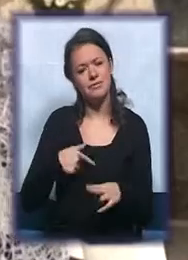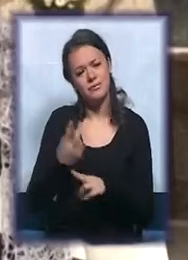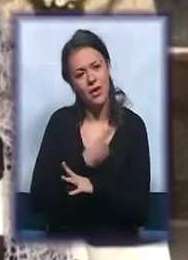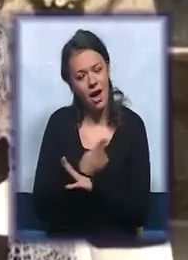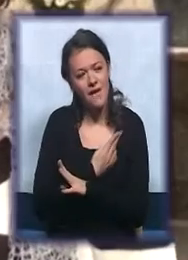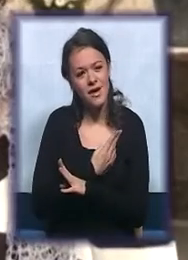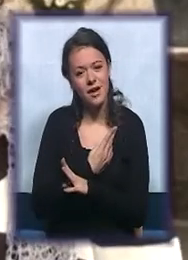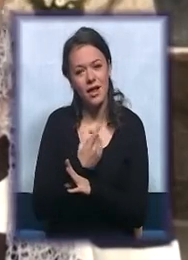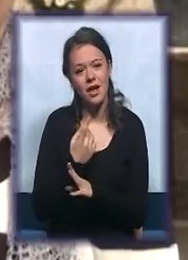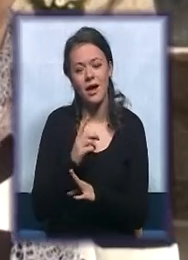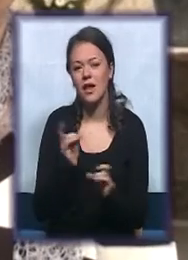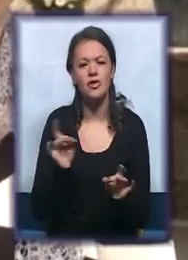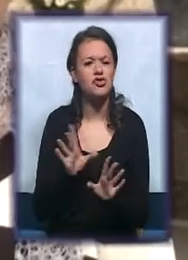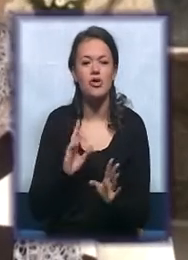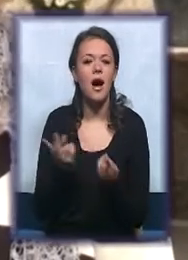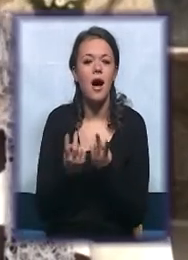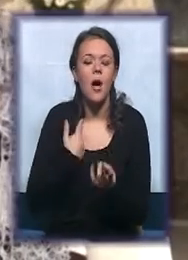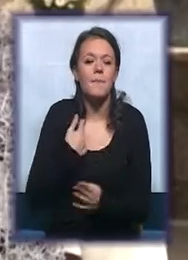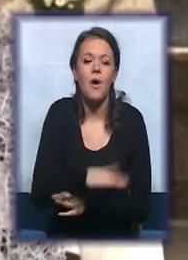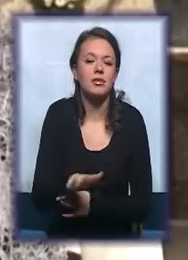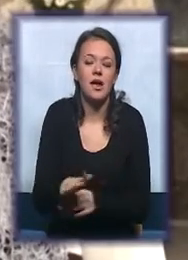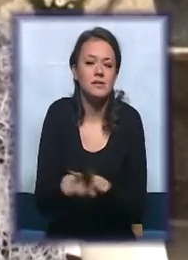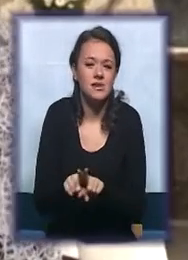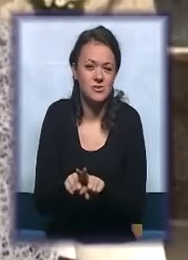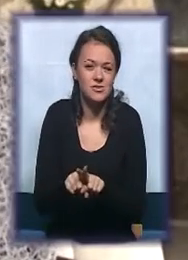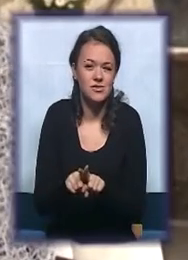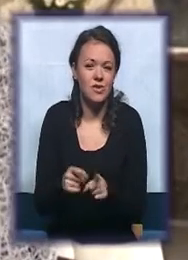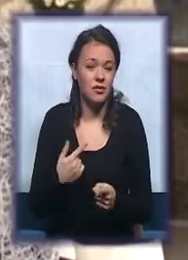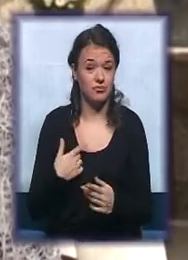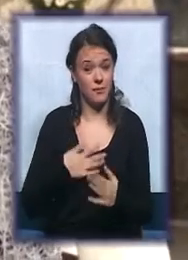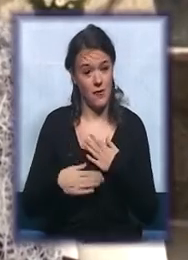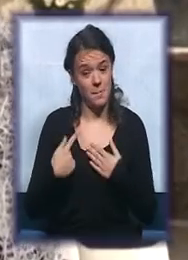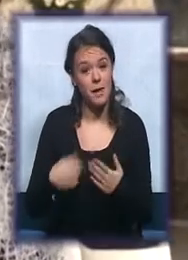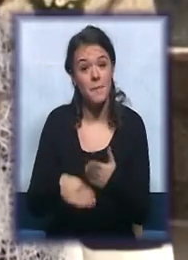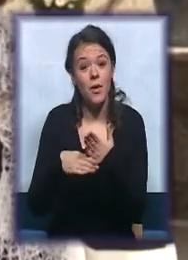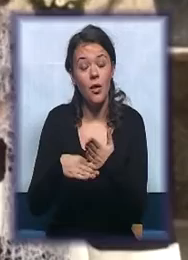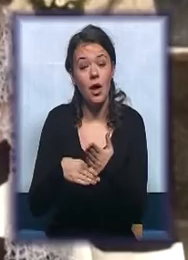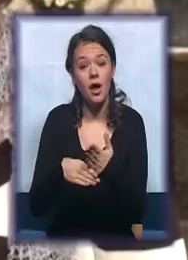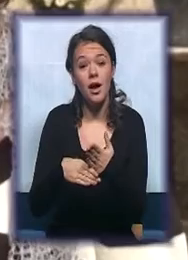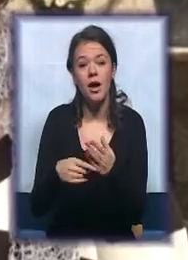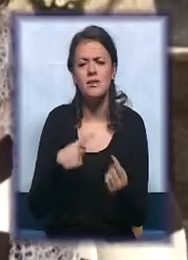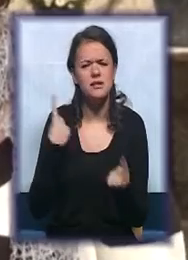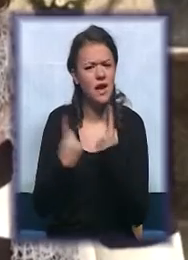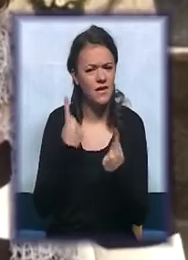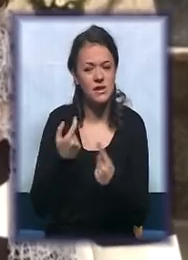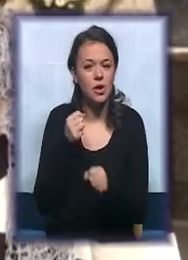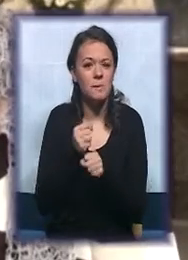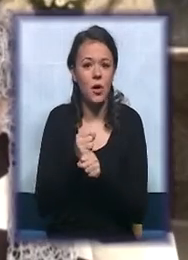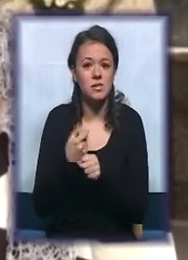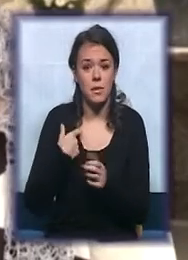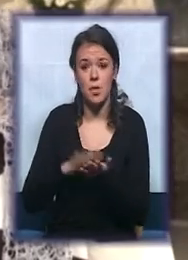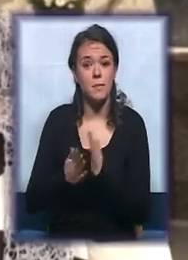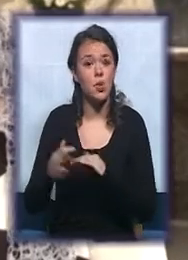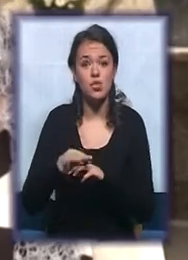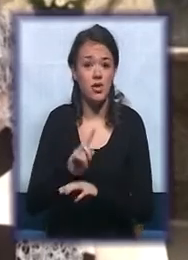ništa nije, kao moje dece, kao one, sve jedno. volim da je pomognem, zavisim to od poslu, muž mi ne radi, deca